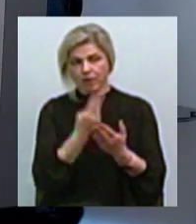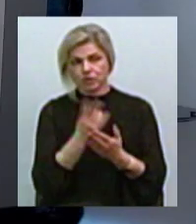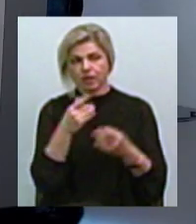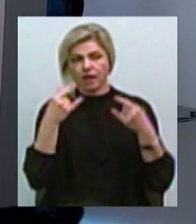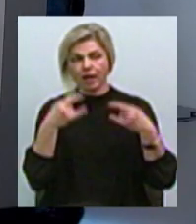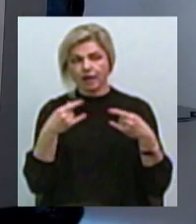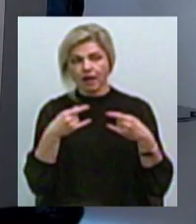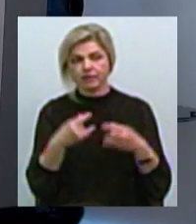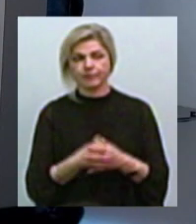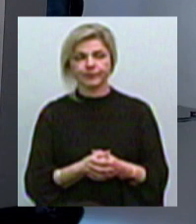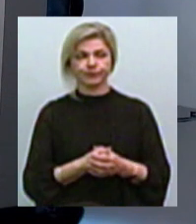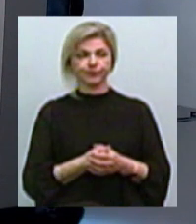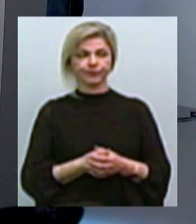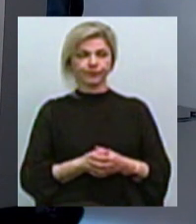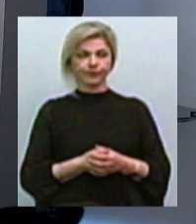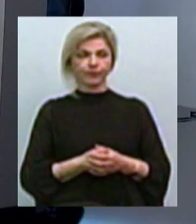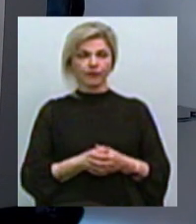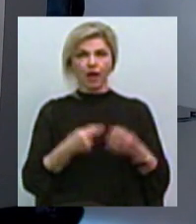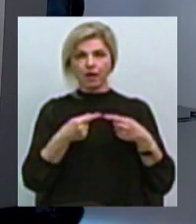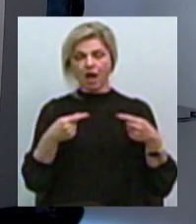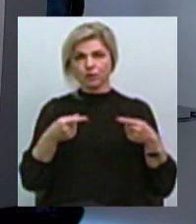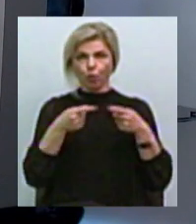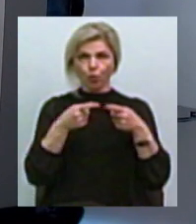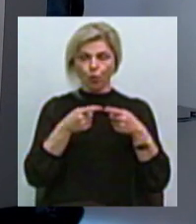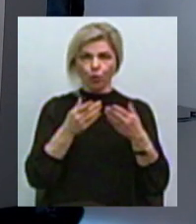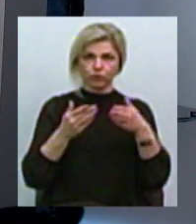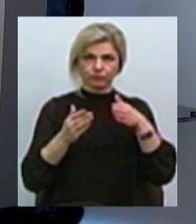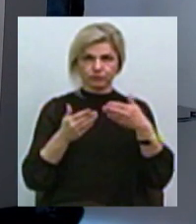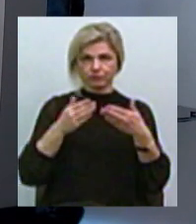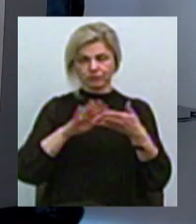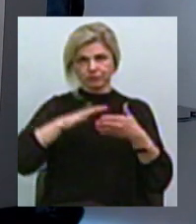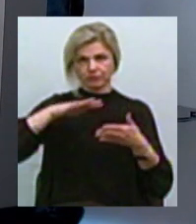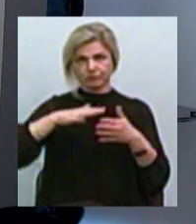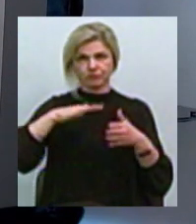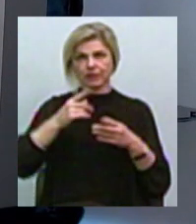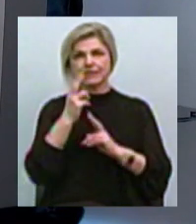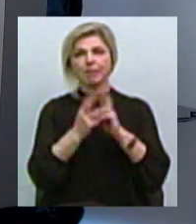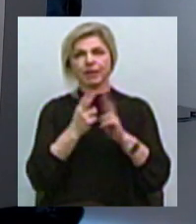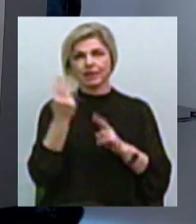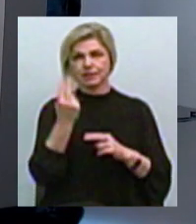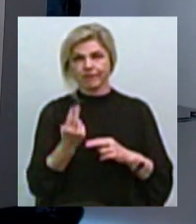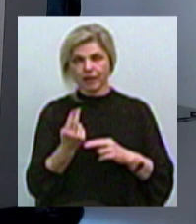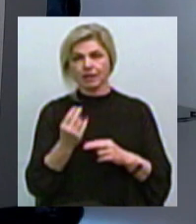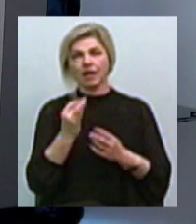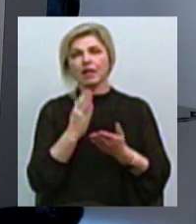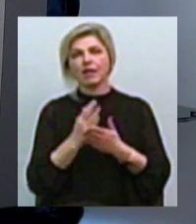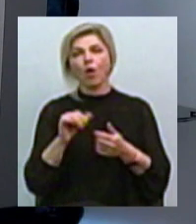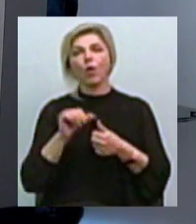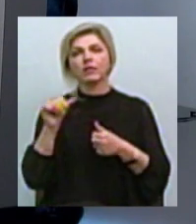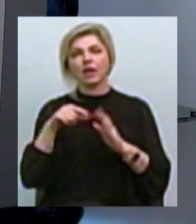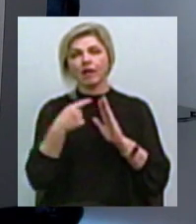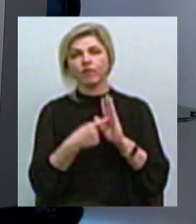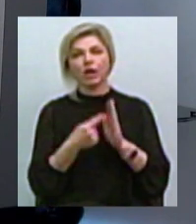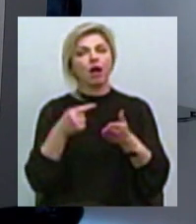екрані Під різним кутом він перелівається Але є окреме питання до того, що ж він саме